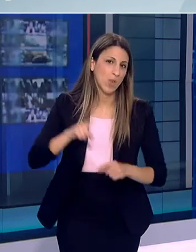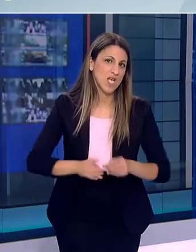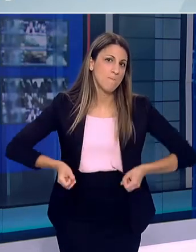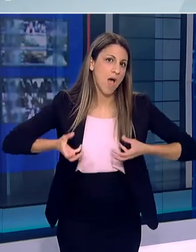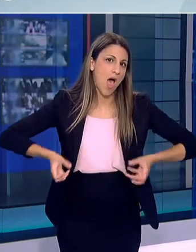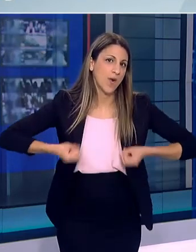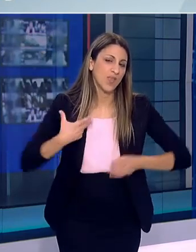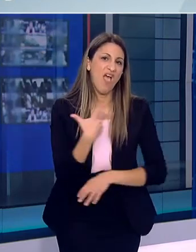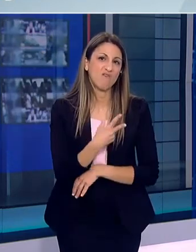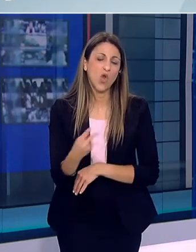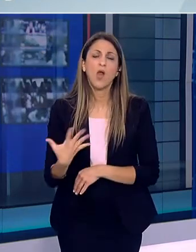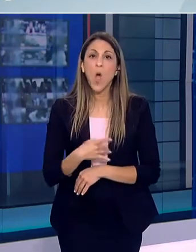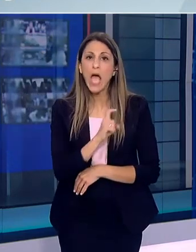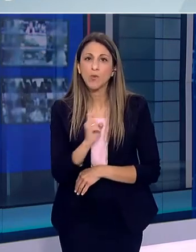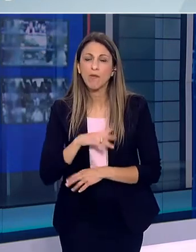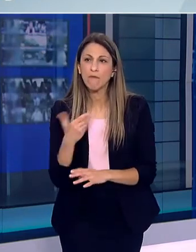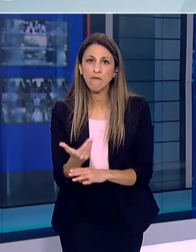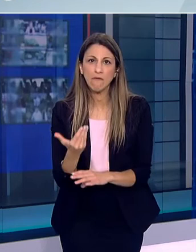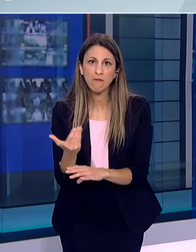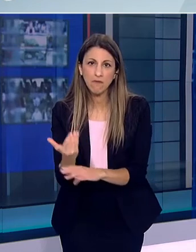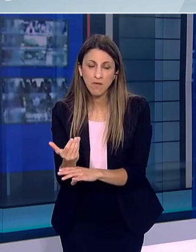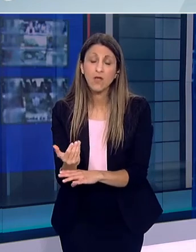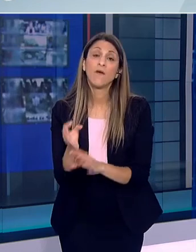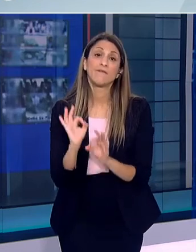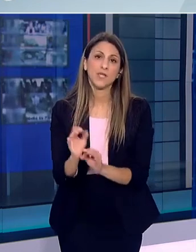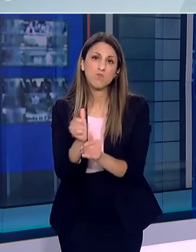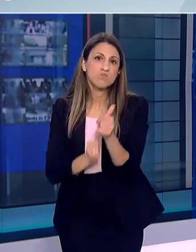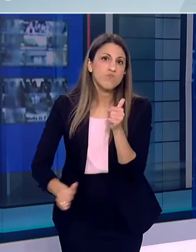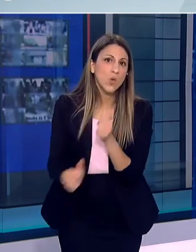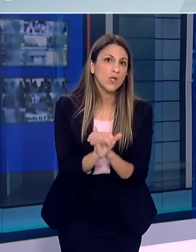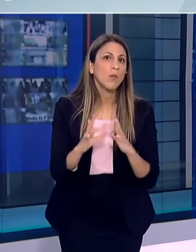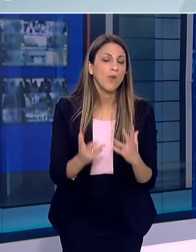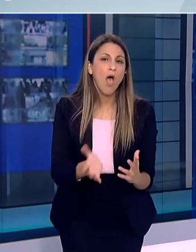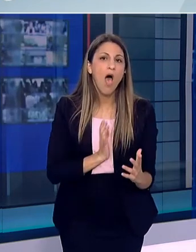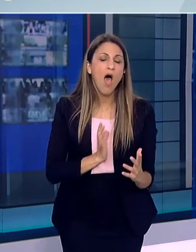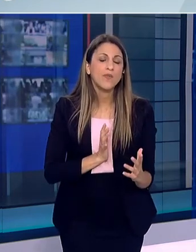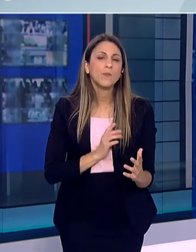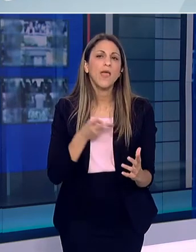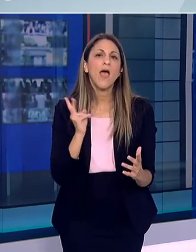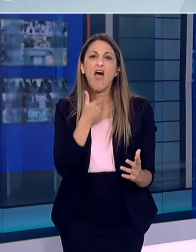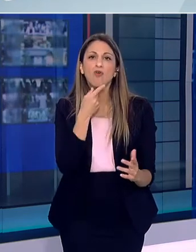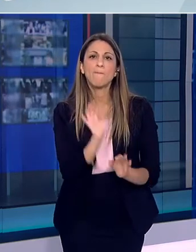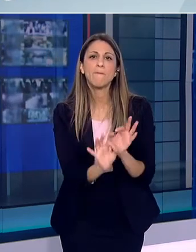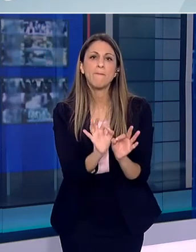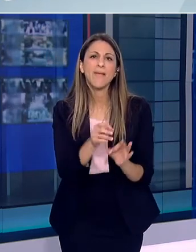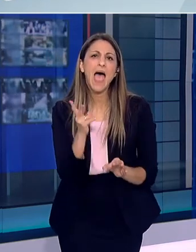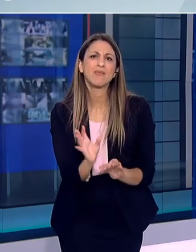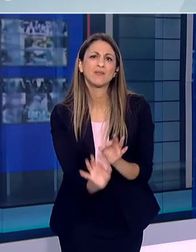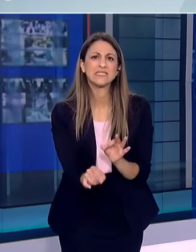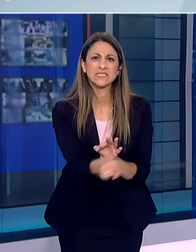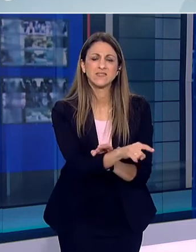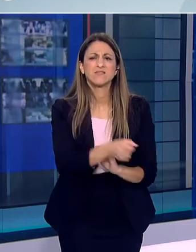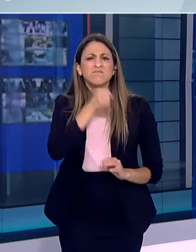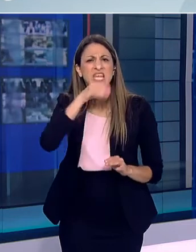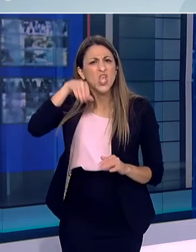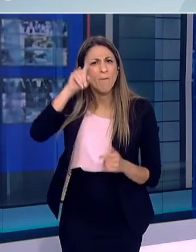Σίγουρα θα υπάρξουν πληθυσμοί προτεραιότητας Όπως οι άνθρωποι ψηλού κινδύνους Ο οποίους αναφέρεται δημοσιογράφος Άρα είναι πάρα πολλές παράμετροι Πρέπει να τις